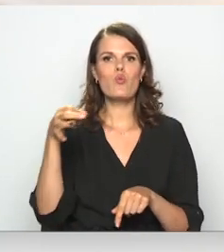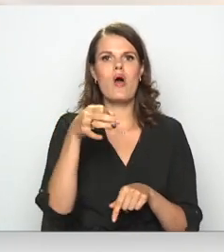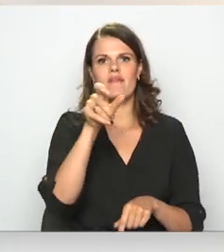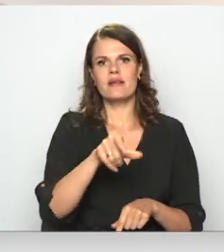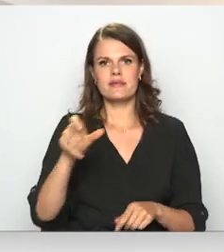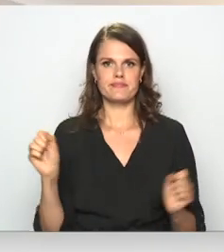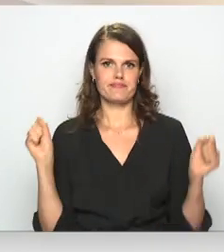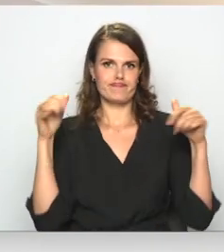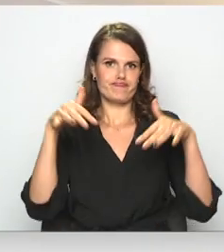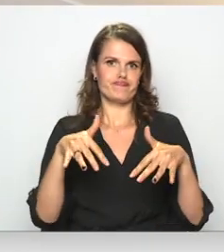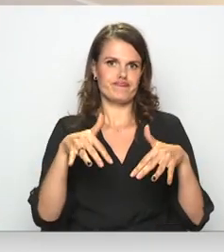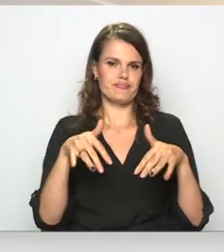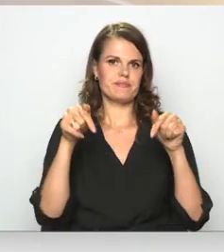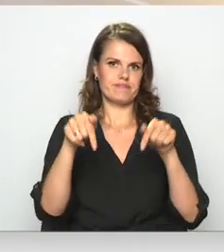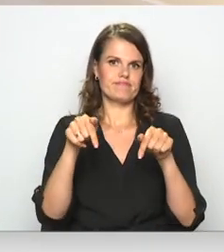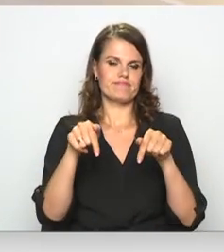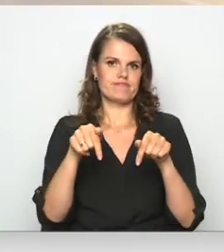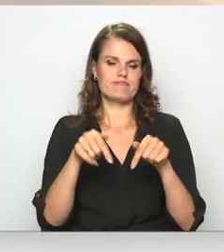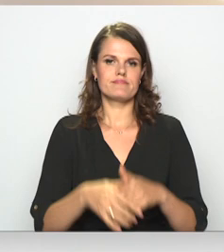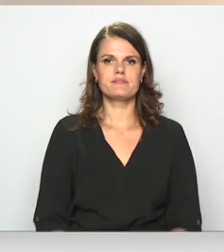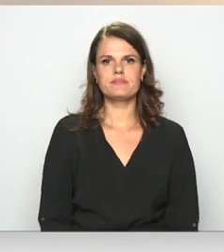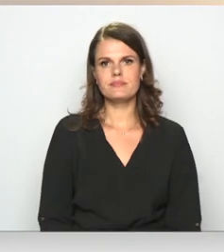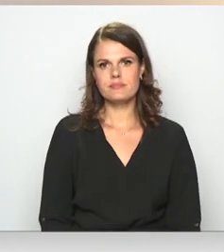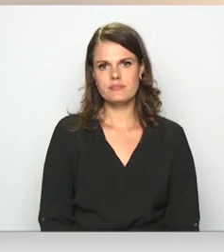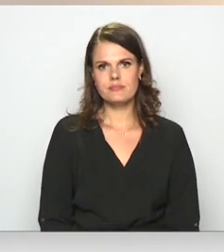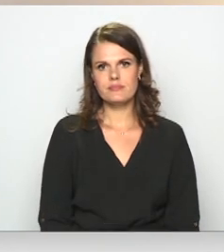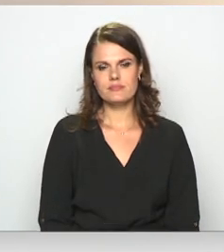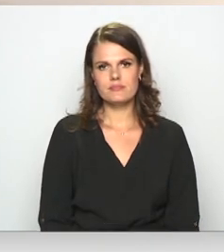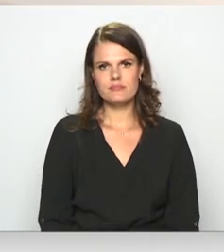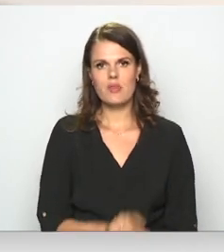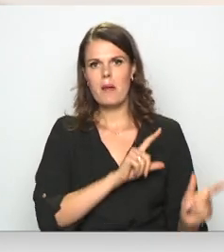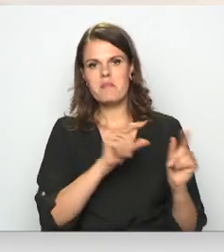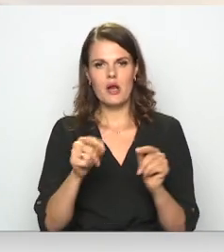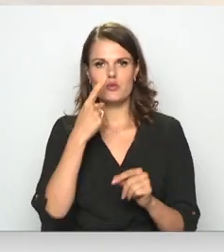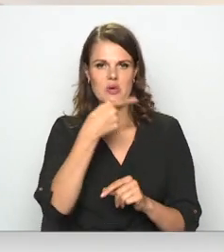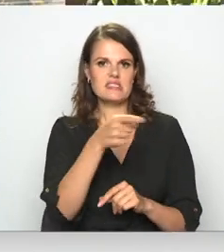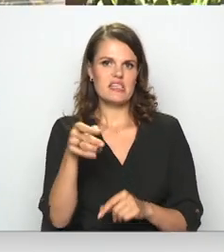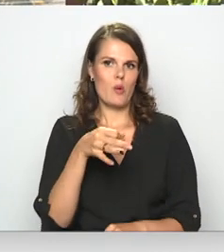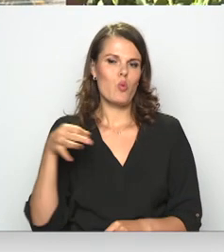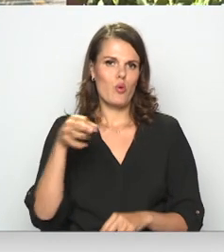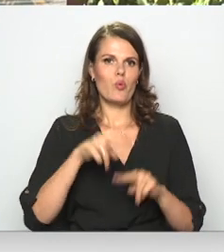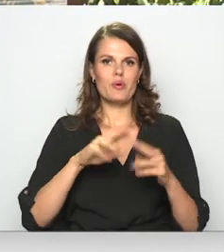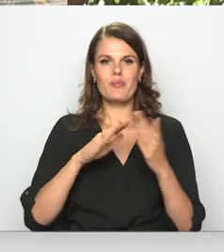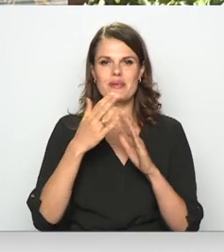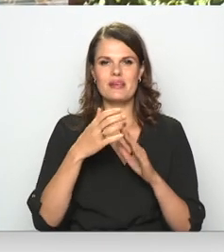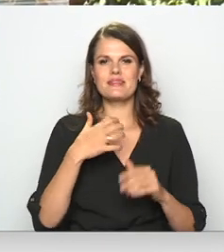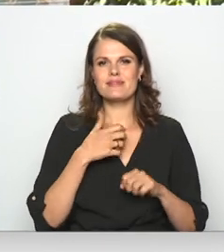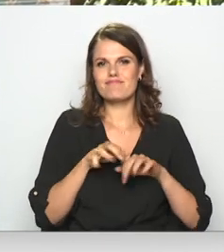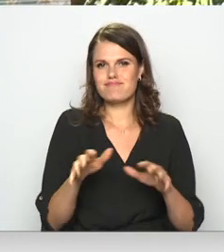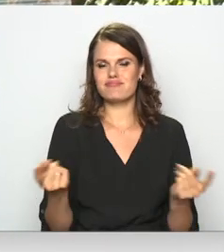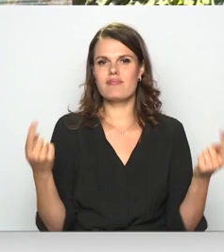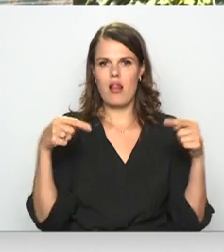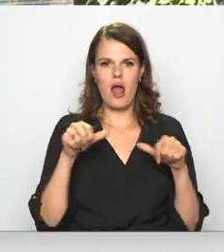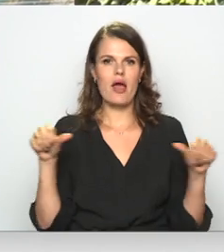tāda populāra arī citu novadu iezīvotāju vidū. Es arī braucu no citiem novadiem, no pilsēcām. Pandēmijas laikā gan esot